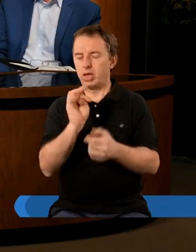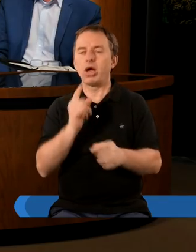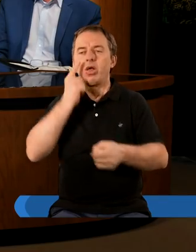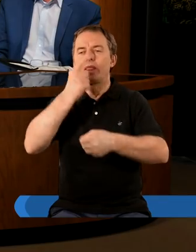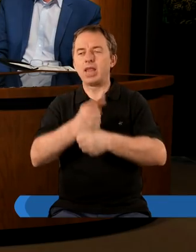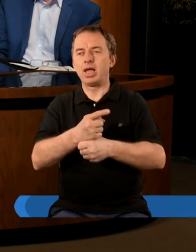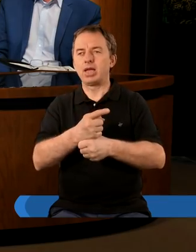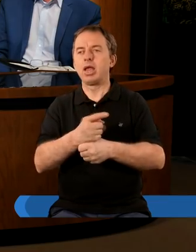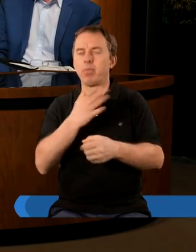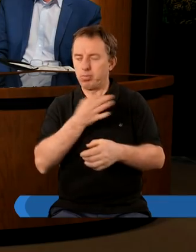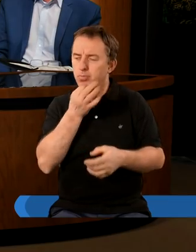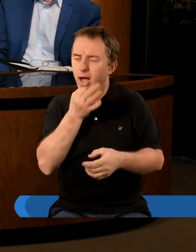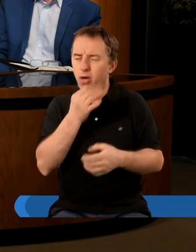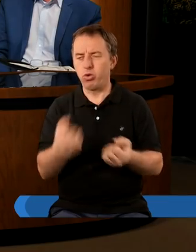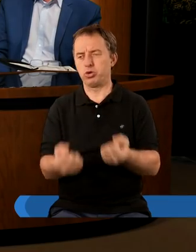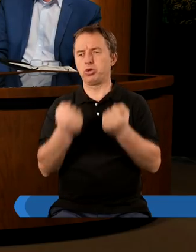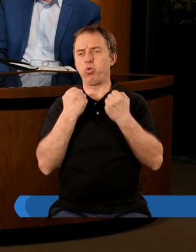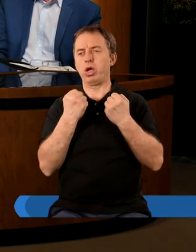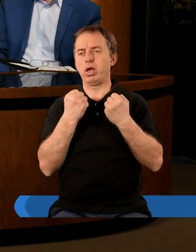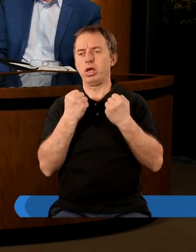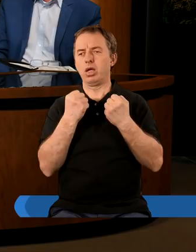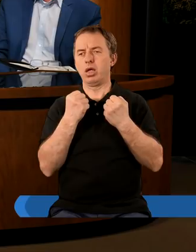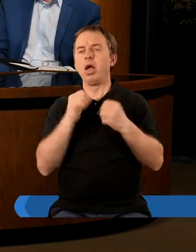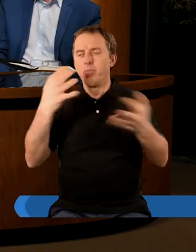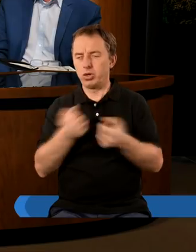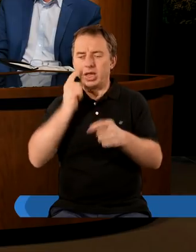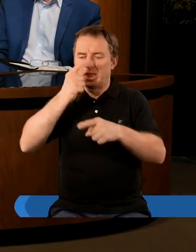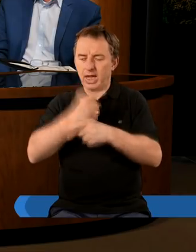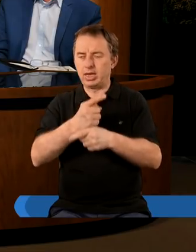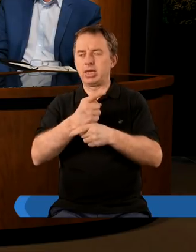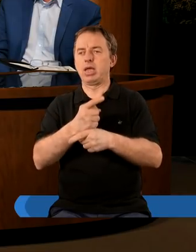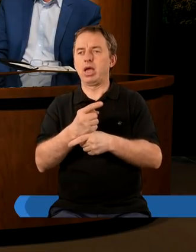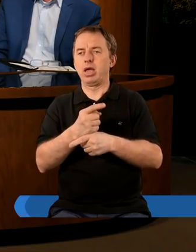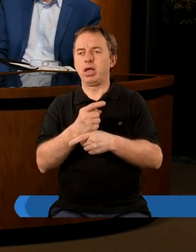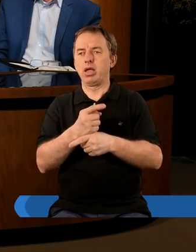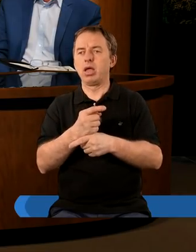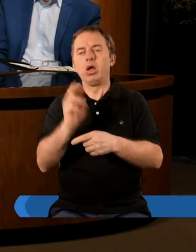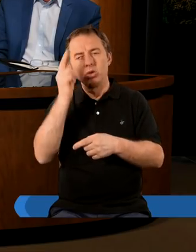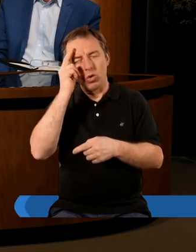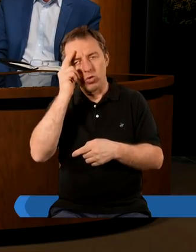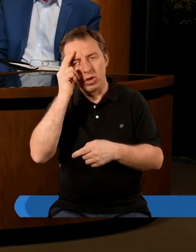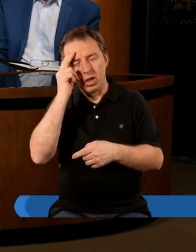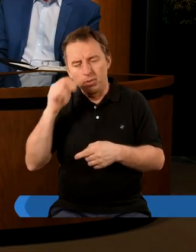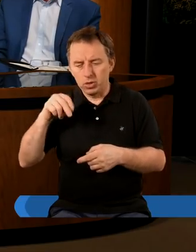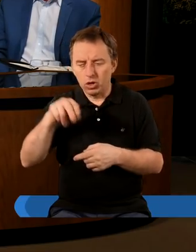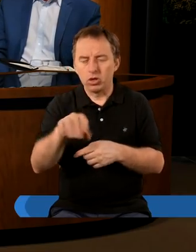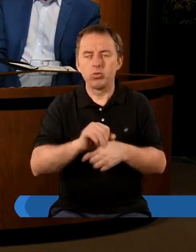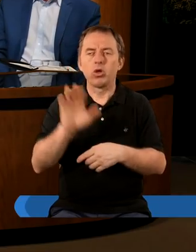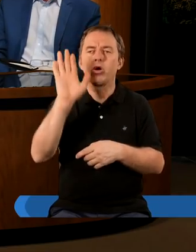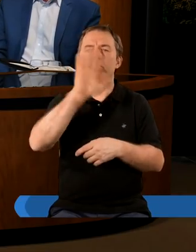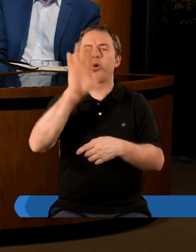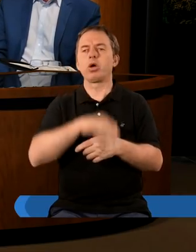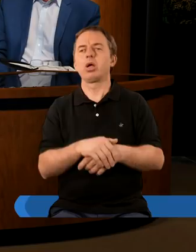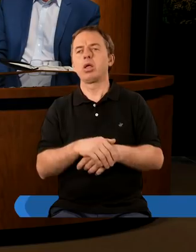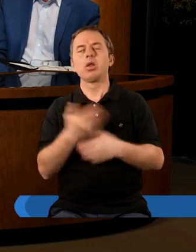taką decyzję może masz mało siły ale podjąłeś taką decyzję drodzy my kiedy przychodzimy do Pana